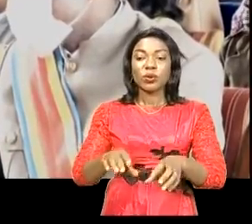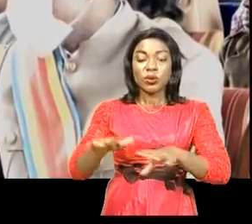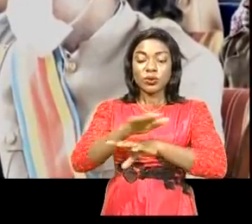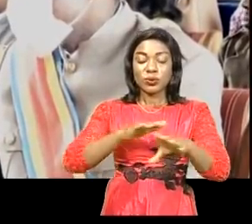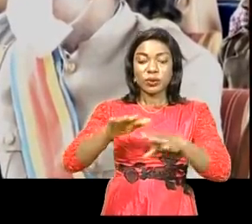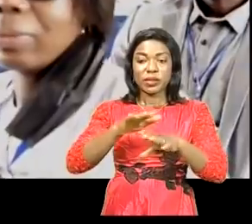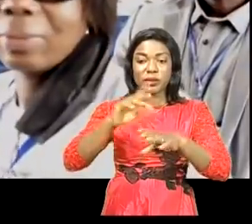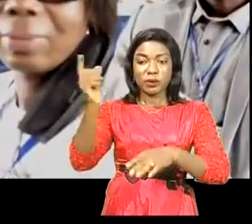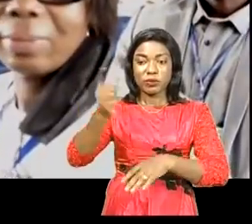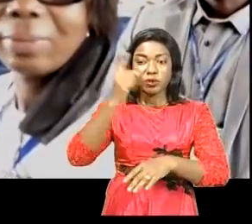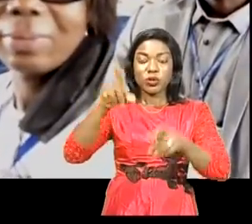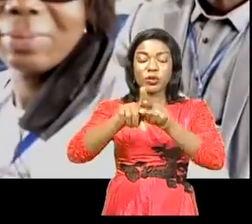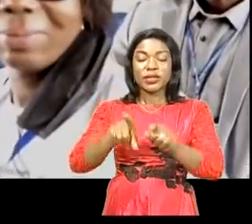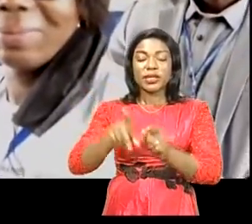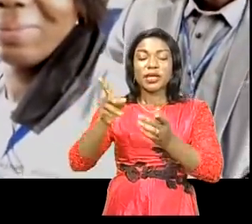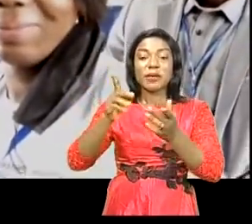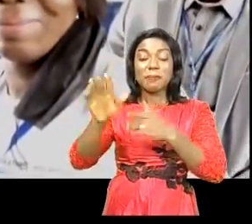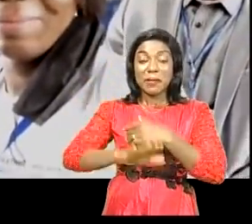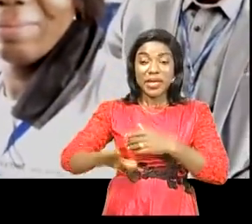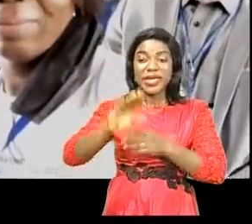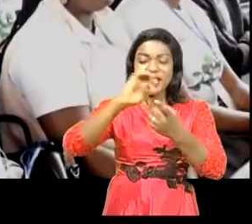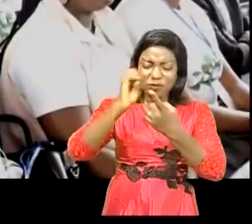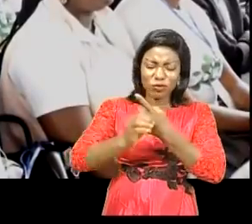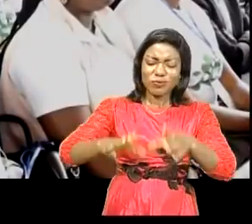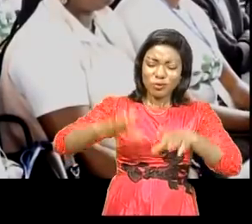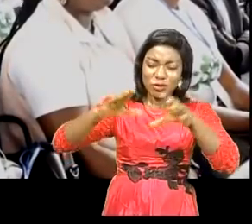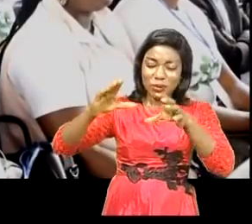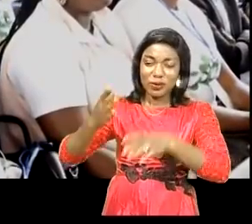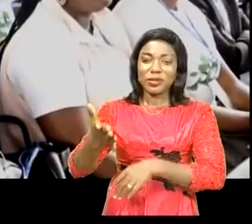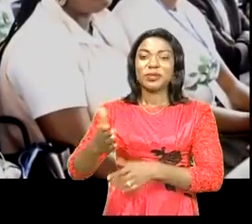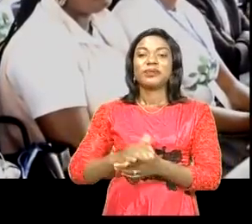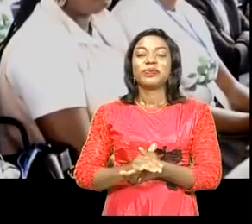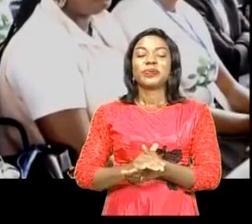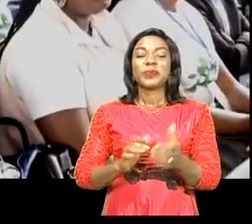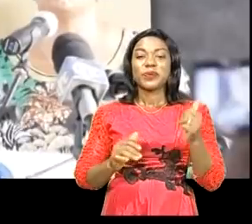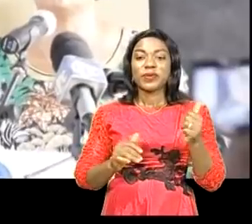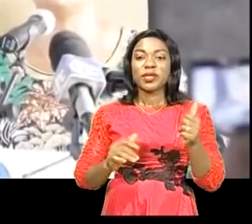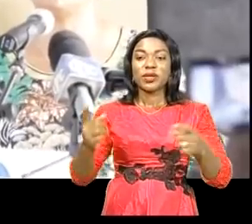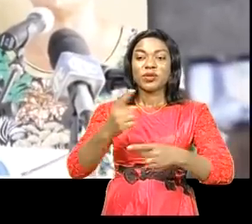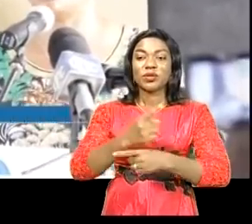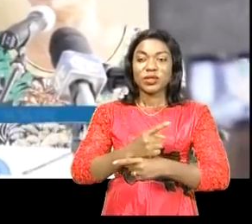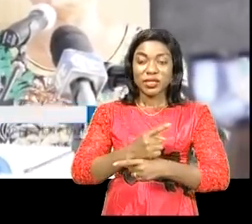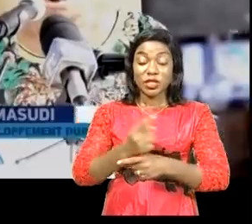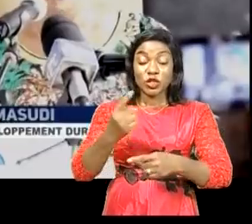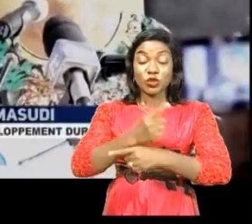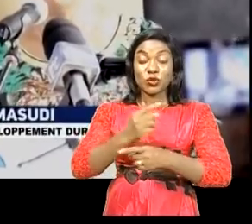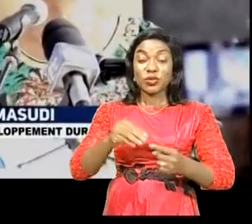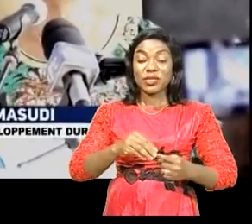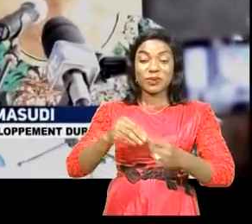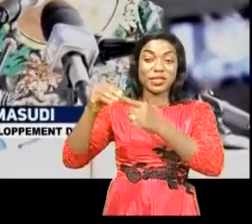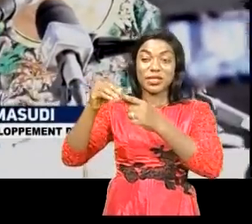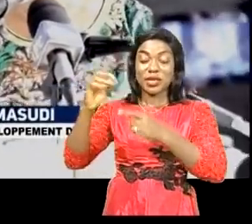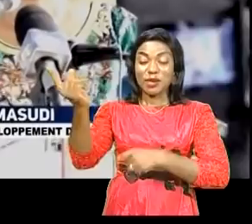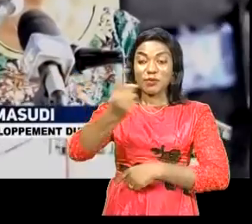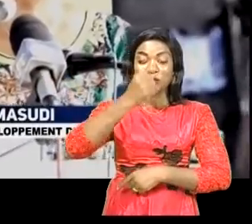l'échiquier mondial, pays aux potentiels environnementaux énormes. Aujourd'hui, c'est une journée spéciale. Le monde